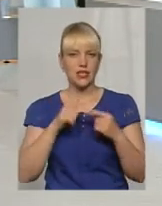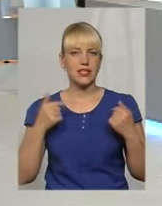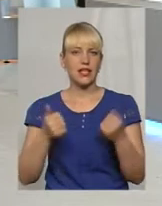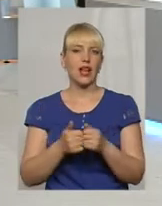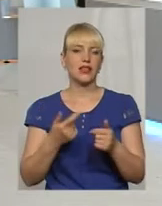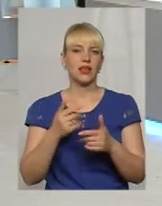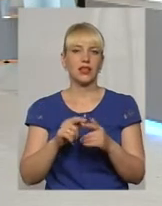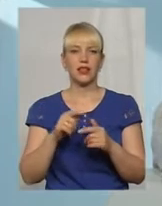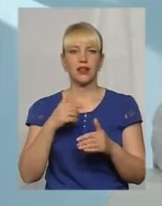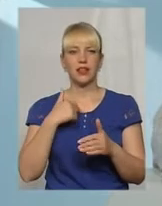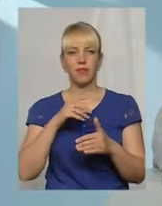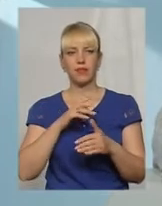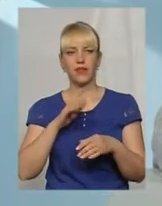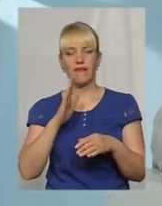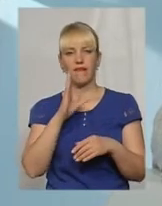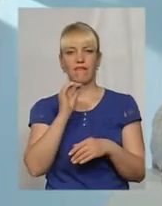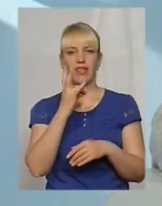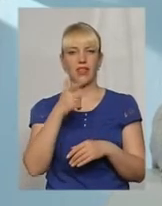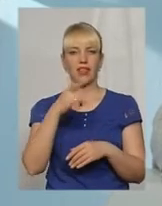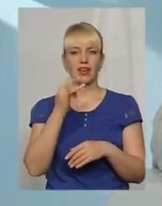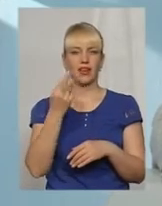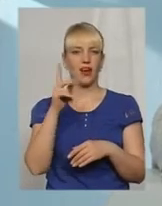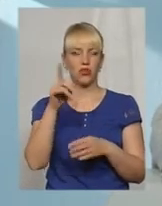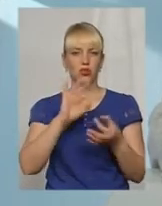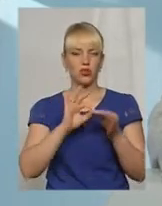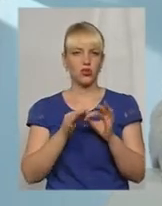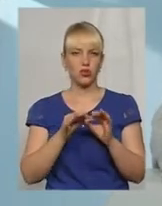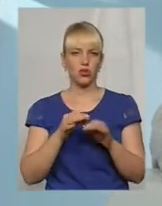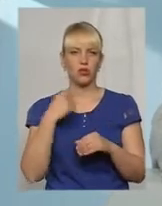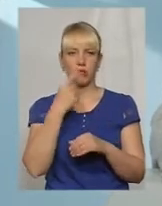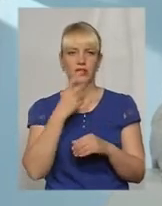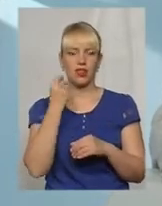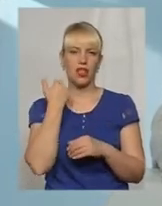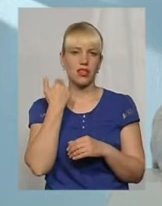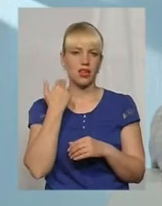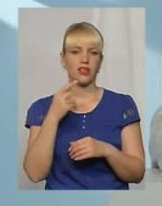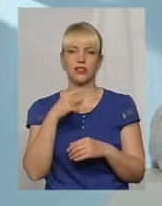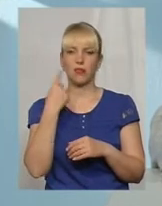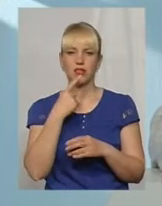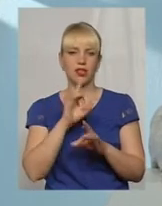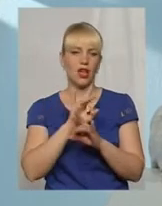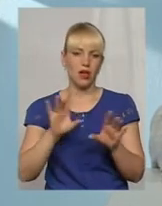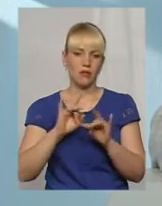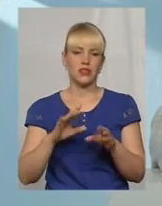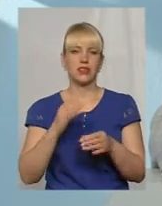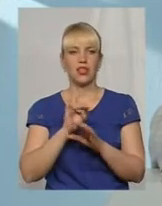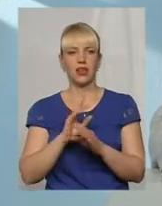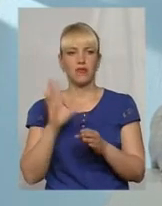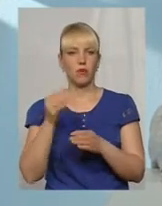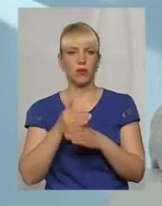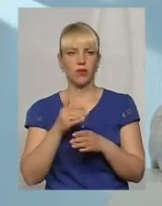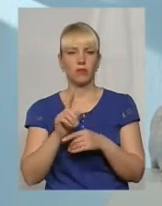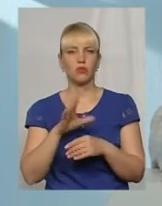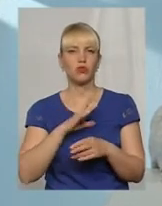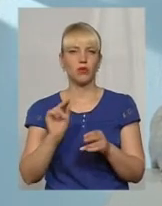Із останнього нами лично провірено, це Венгрия, в них сложний язик, на англійськом все об'яснили, все розказали, і, скажімо так, допомогли, тому, що був